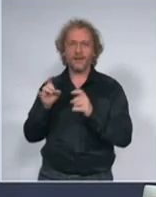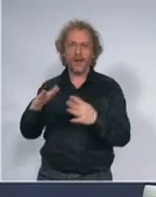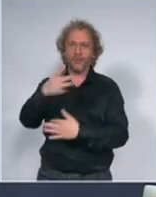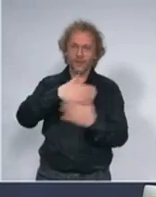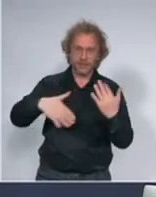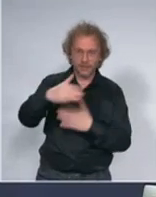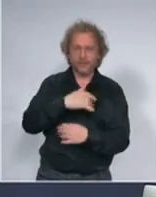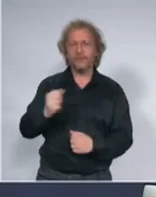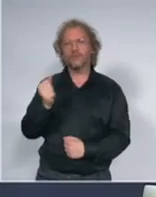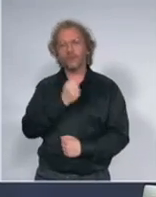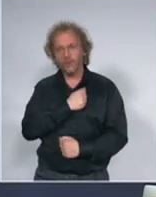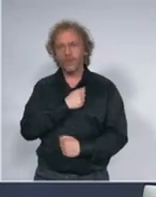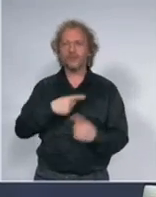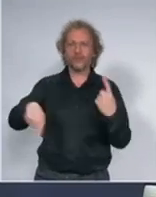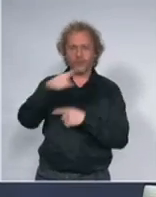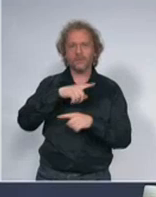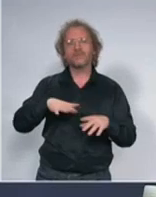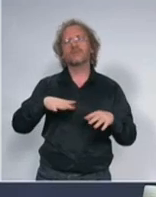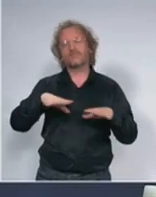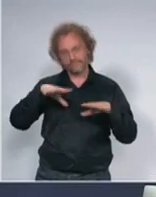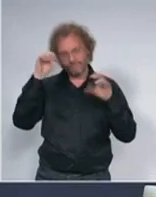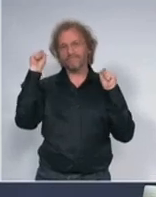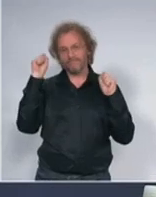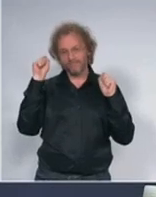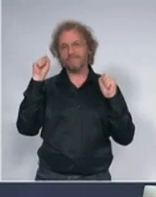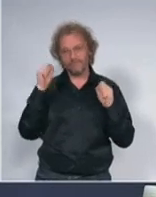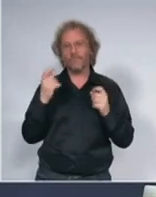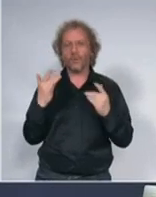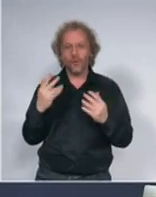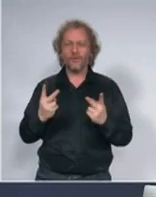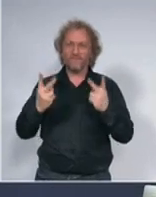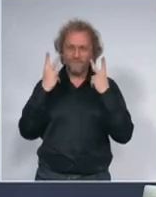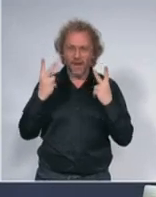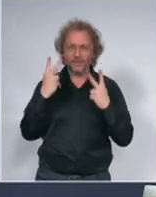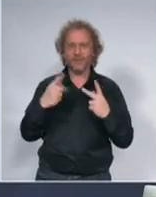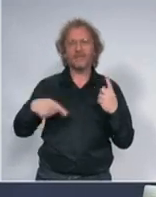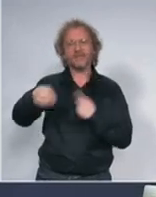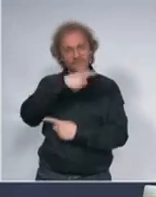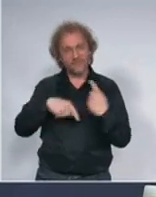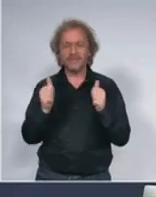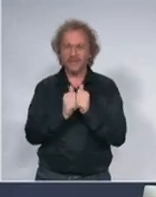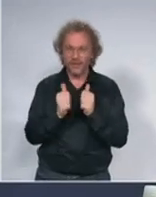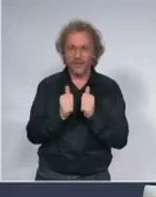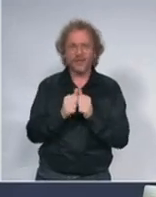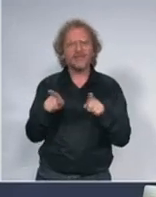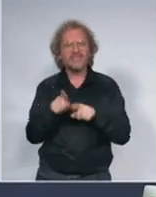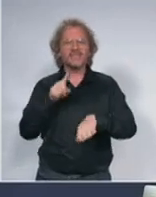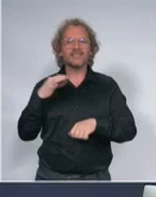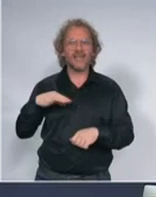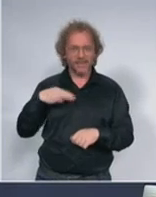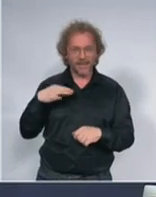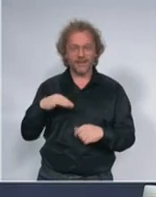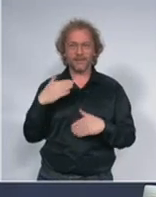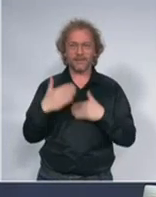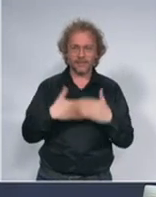čini mi se da smo shvatili koliko je važno da smo svi zajedno na istom zadatku i da bez borbe svakog pojedinca kao